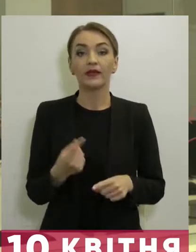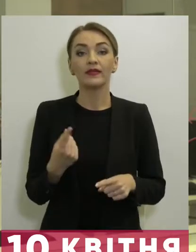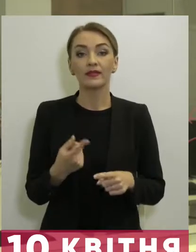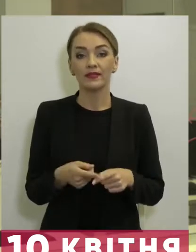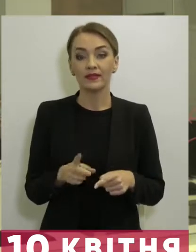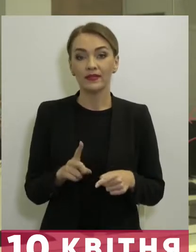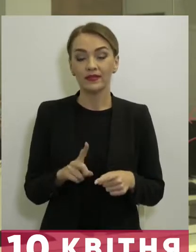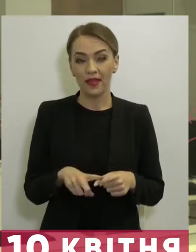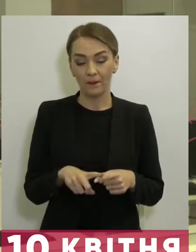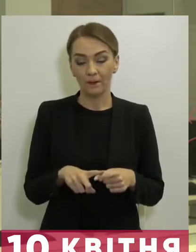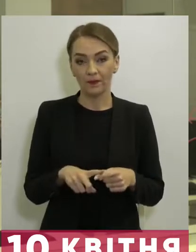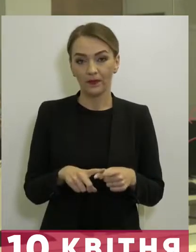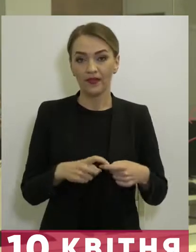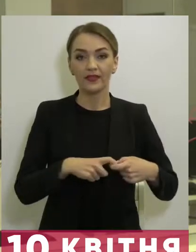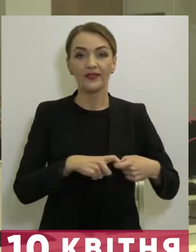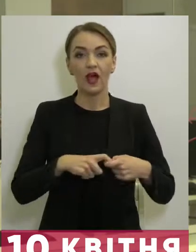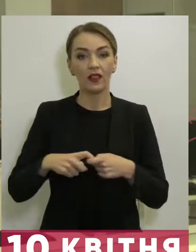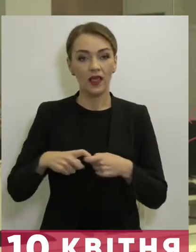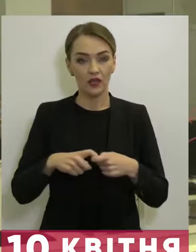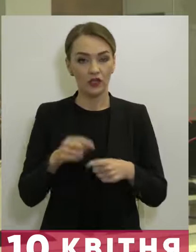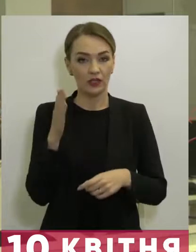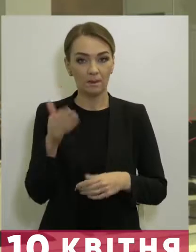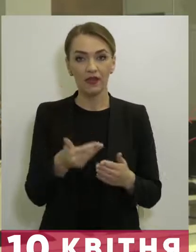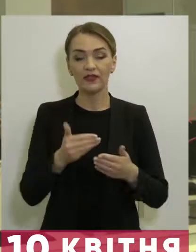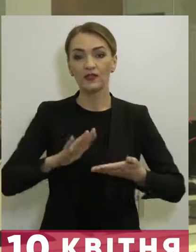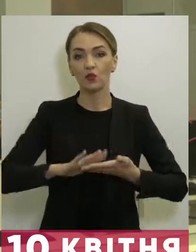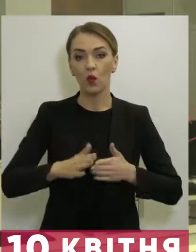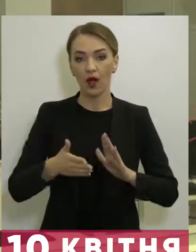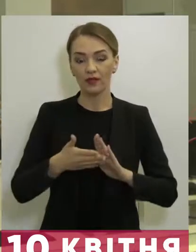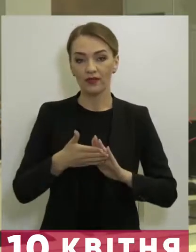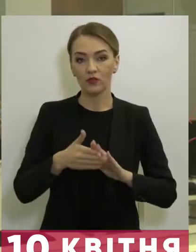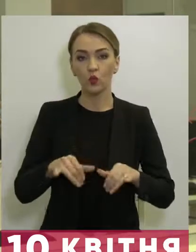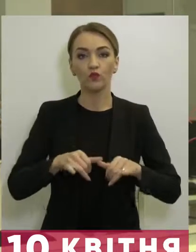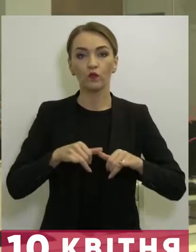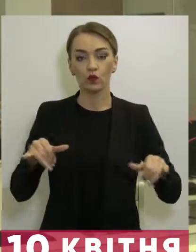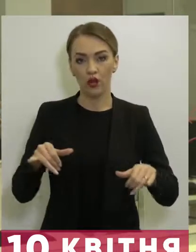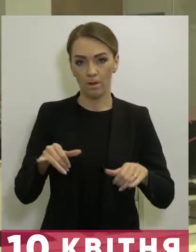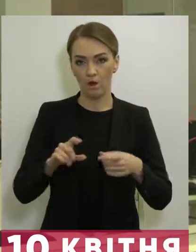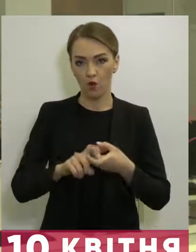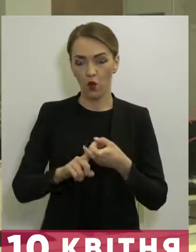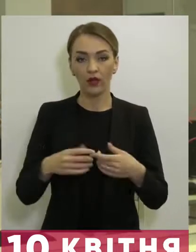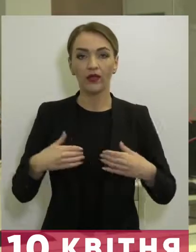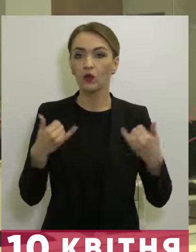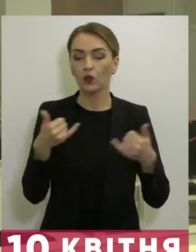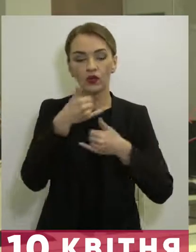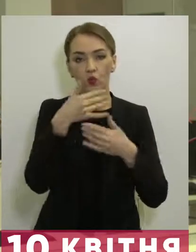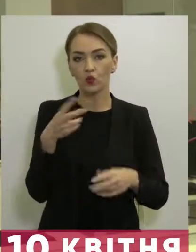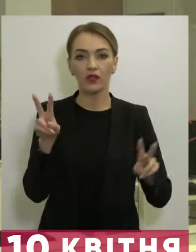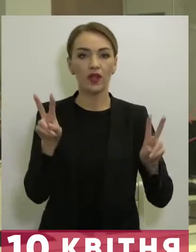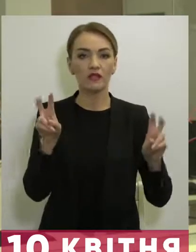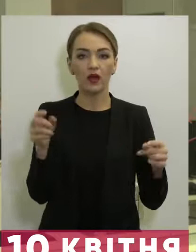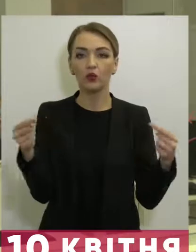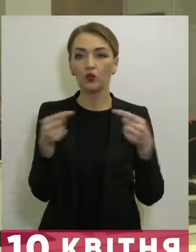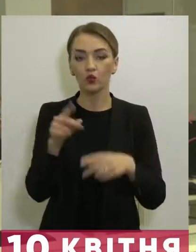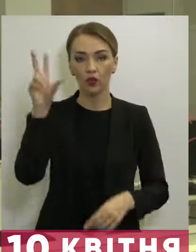Все залежить навіть від ситуації з розпосюдженням хвороби. Я сьогодні не можу назвати якісь точні